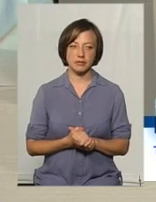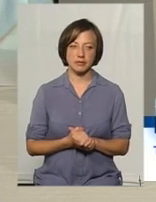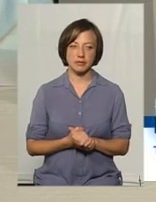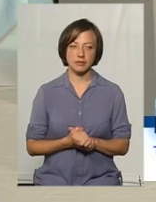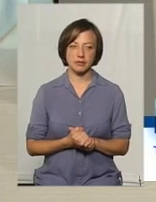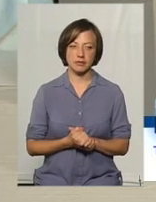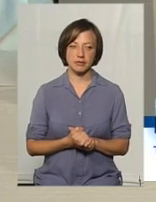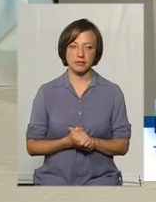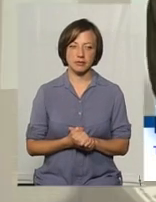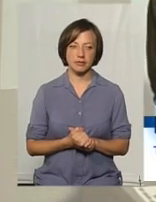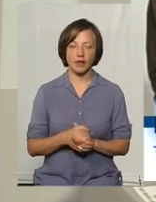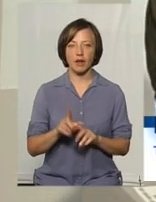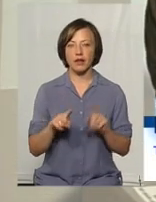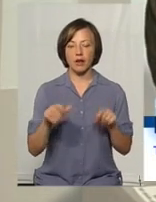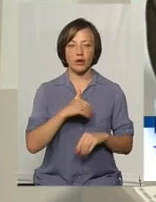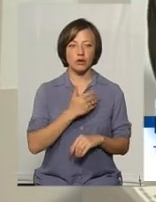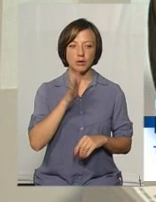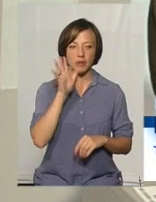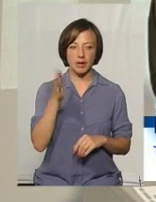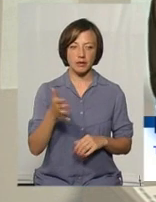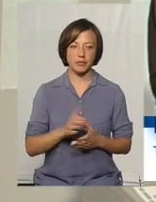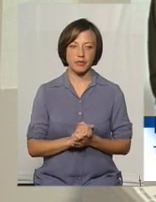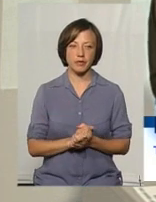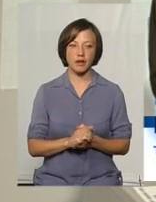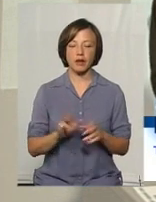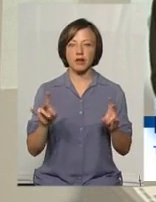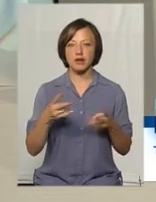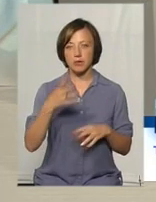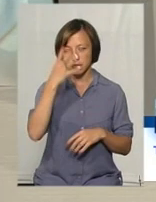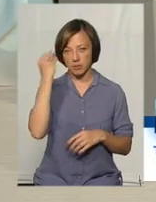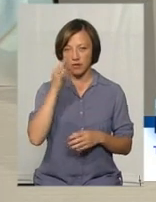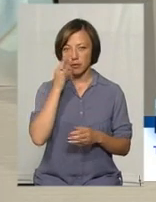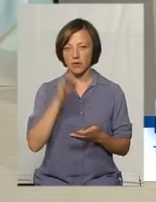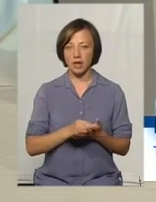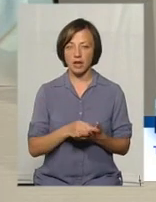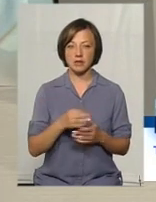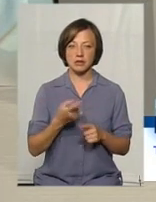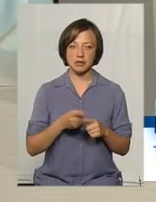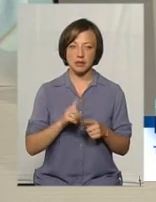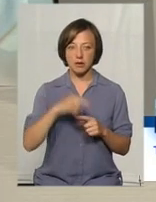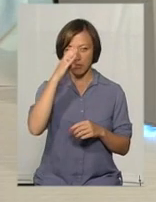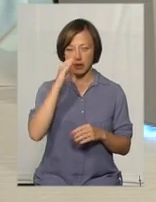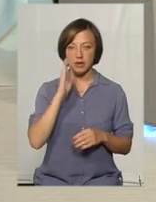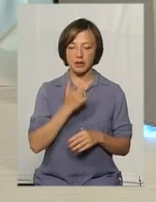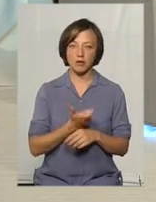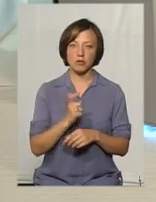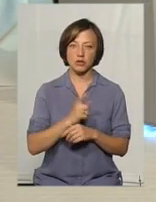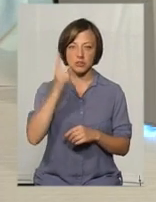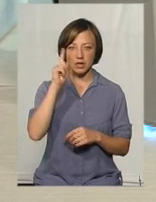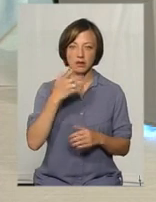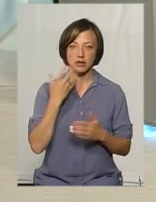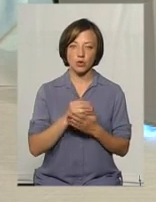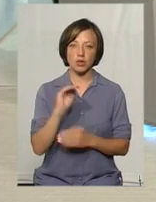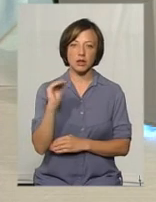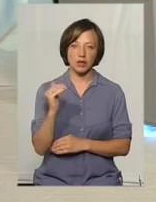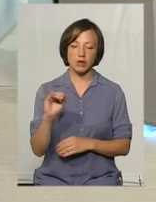Деякі хочуть їх 5 віддавати. Неслід забувати, що відповідальність все-таки перед батьками. І батьки найбільше знають свою